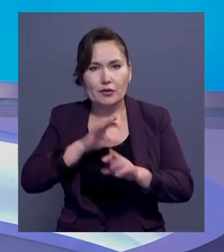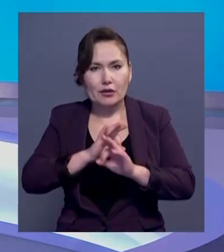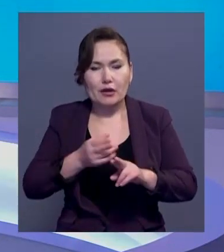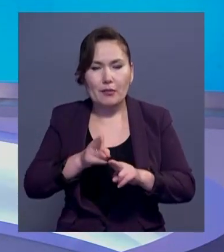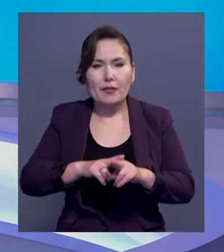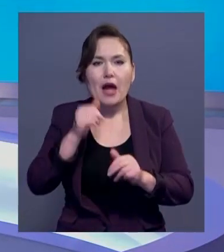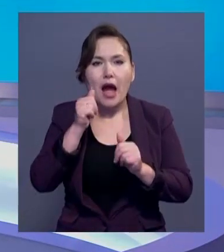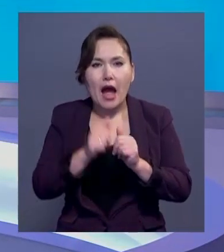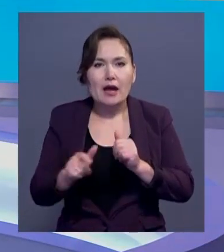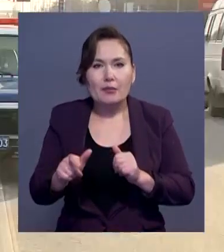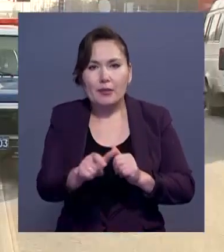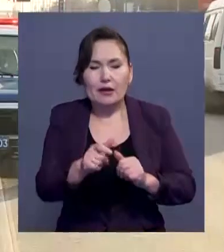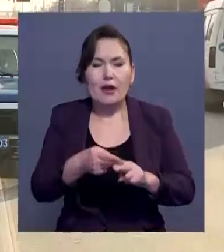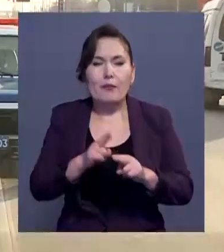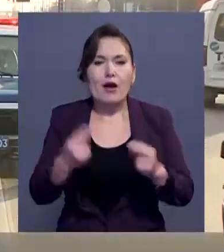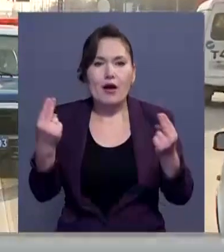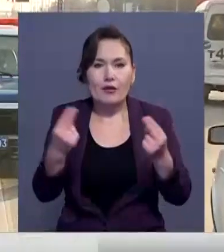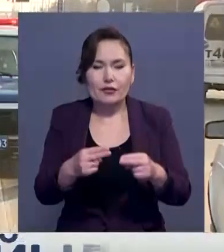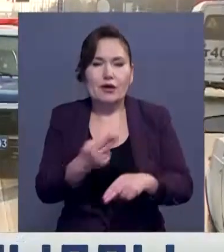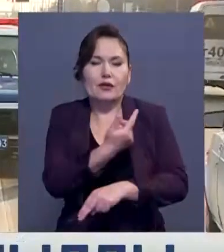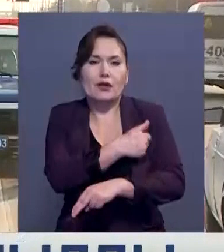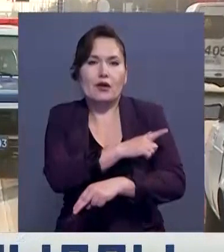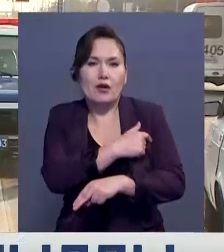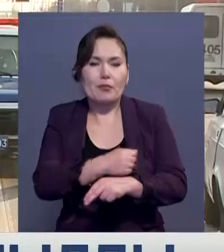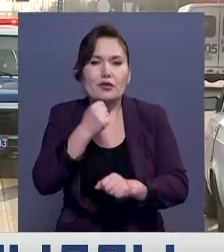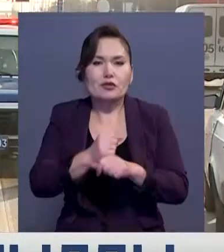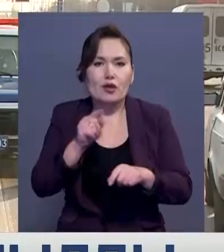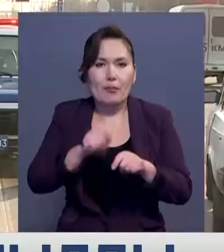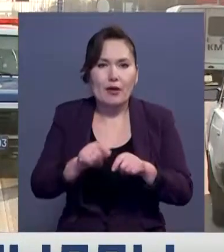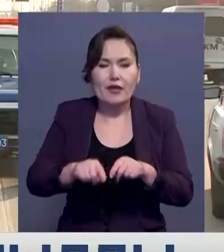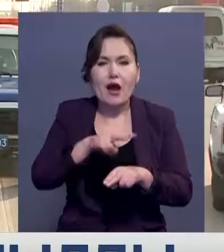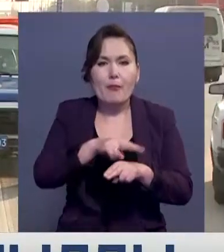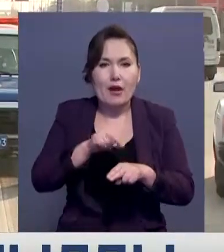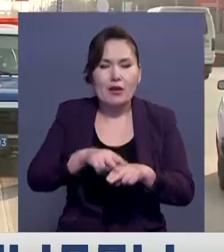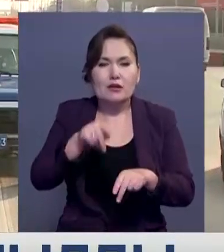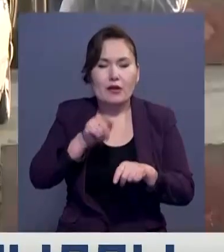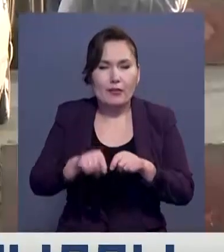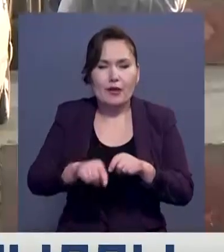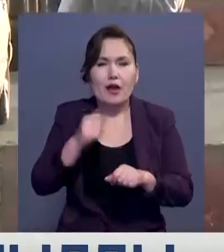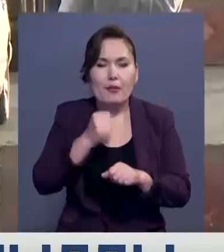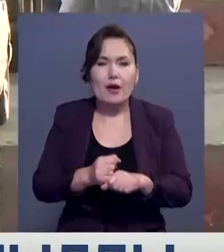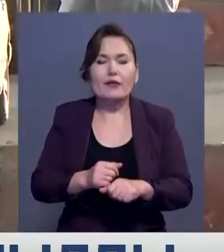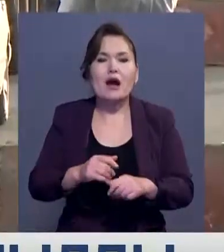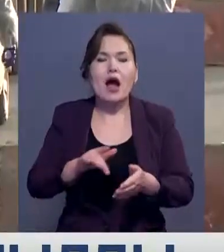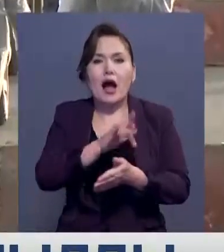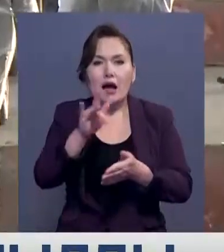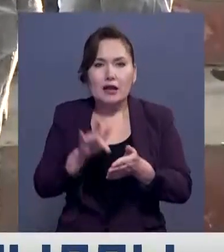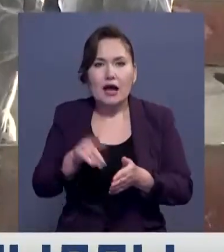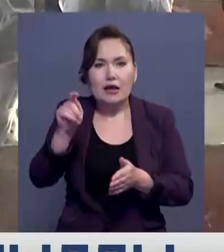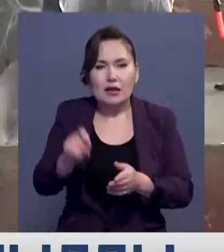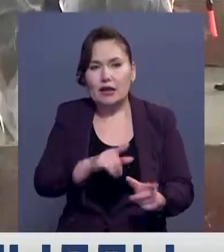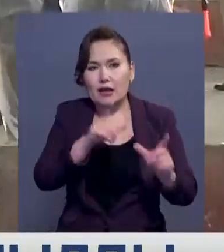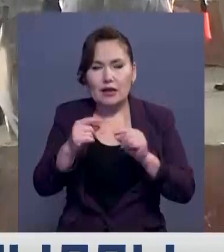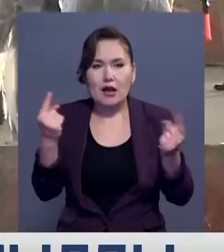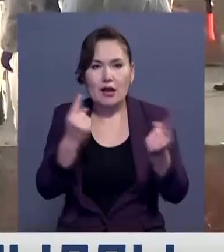Әрбекетте медицина мамандар мен полицейлер қызмет атқарады. Олар қалаға кіріп шыққан әрбір адамның дене қызуын өлшеп,